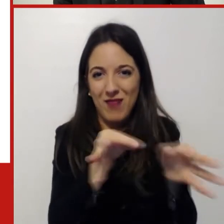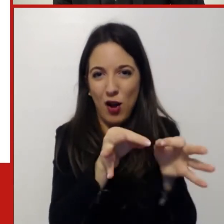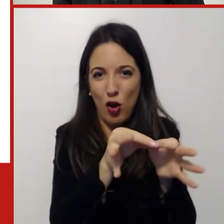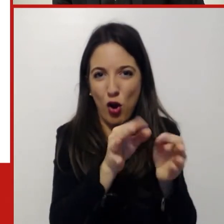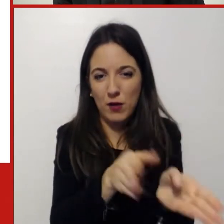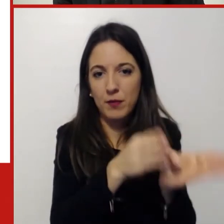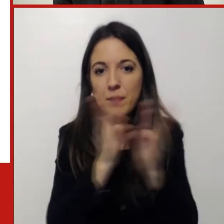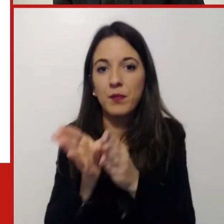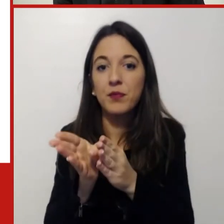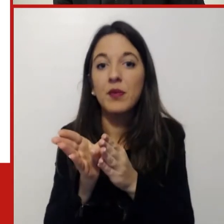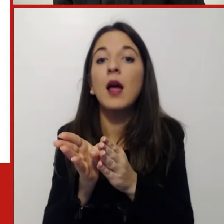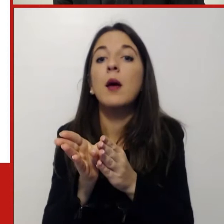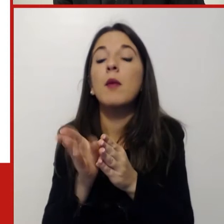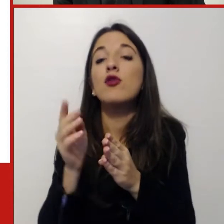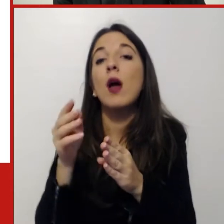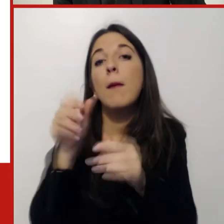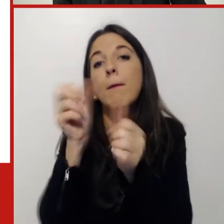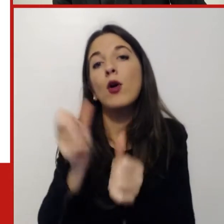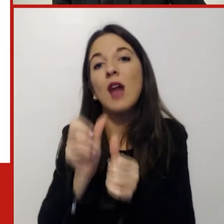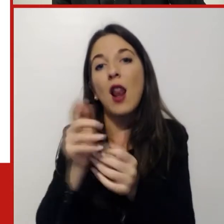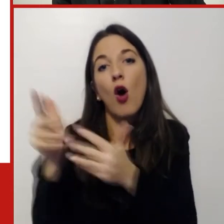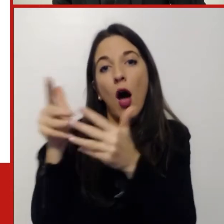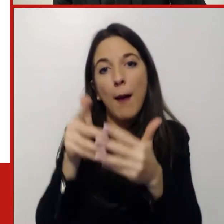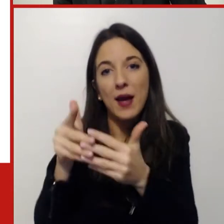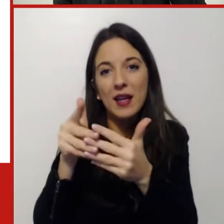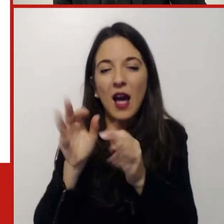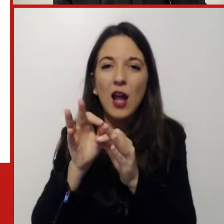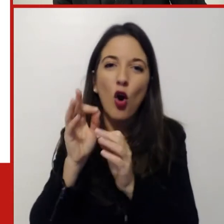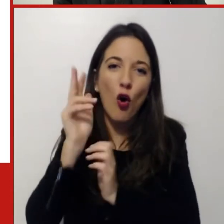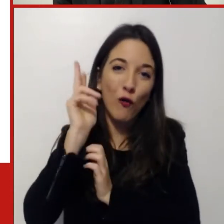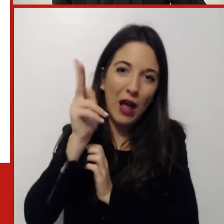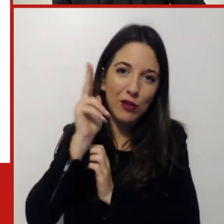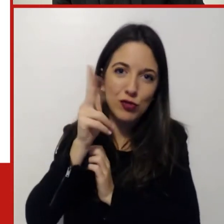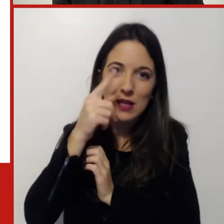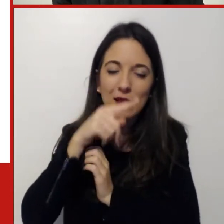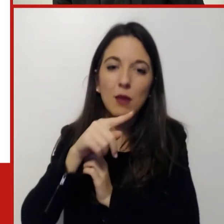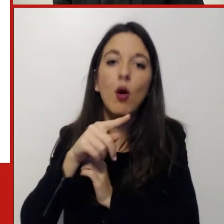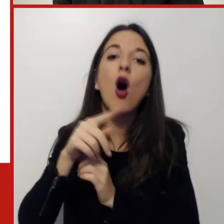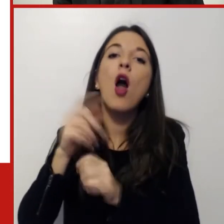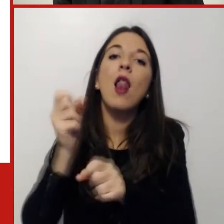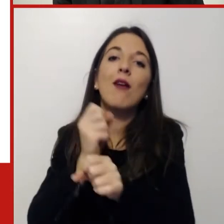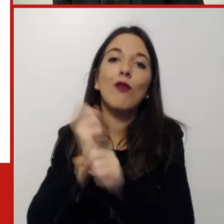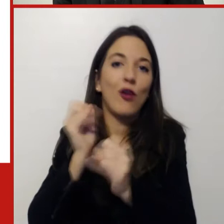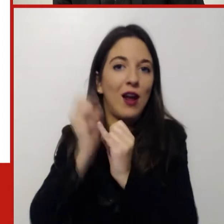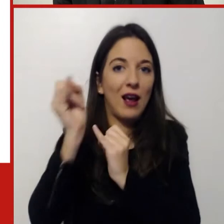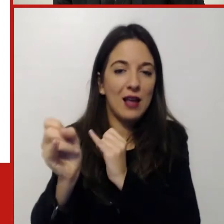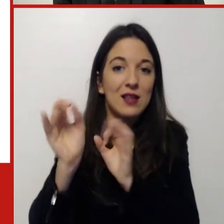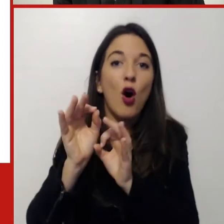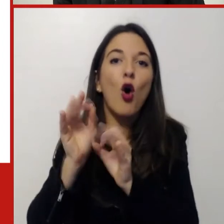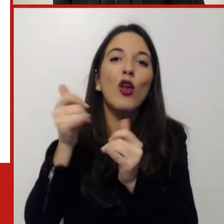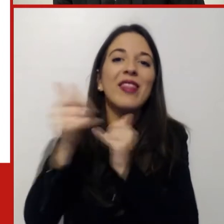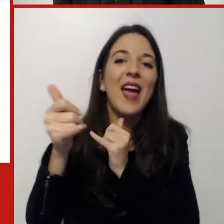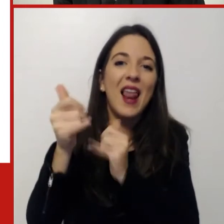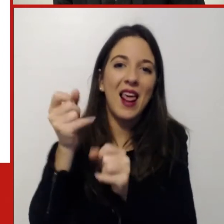home, che poi assomiglia al modello francese, del telelavoro, e poi molti paesi nordici con cui per anno abbiamo